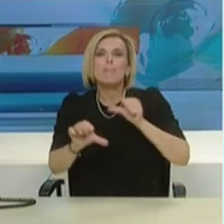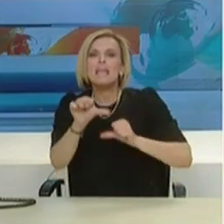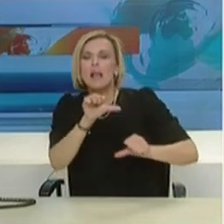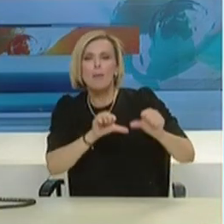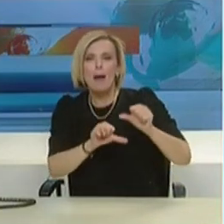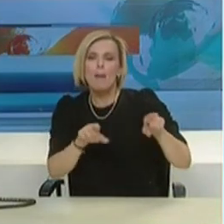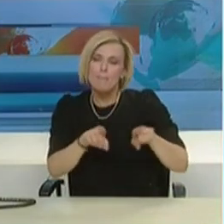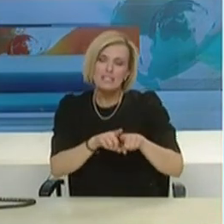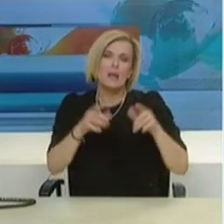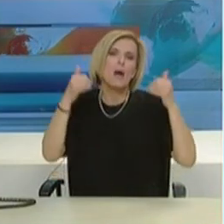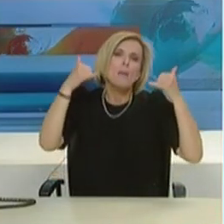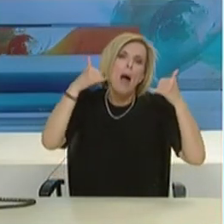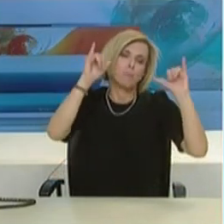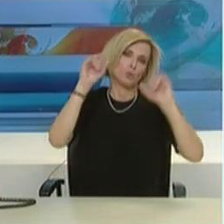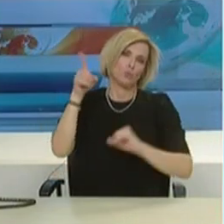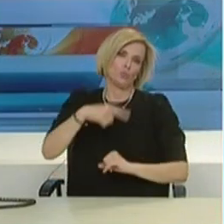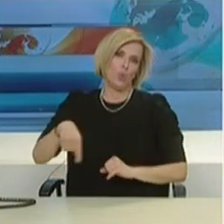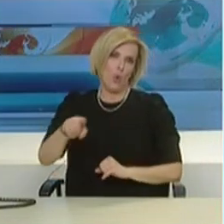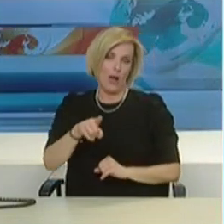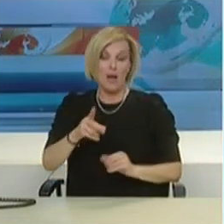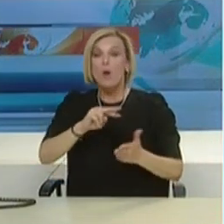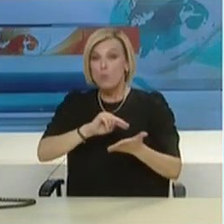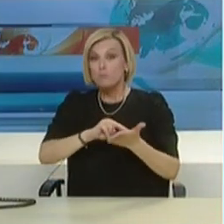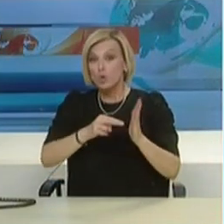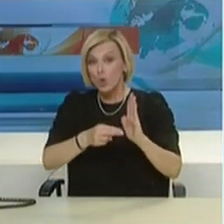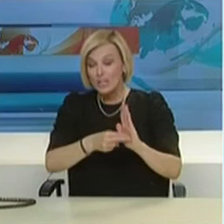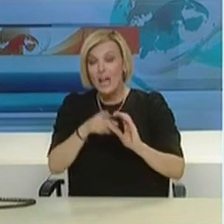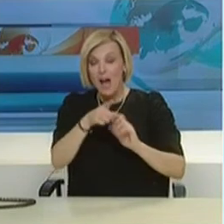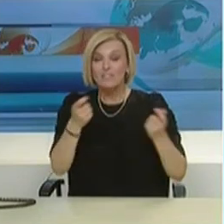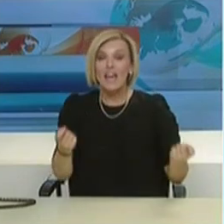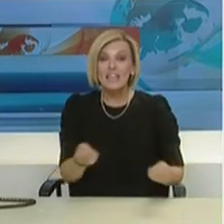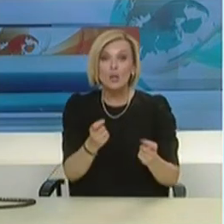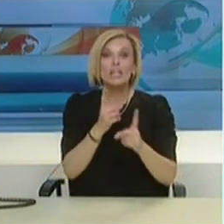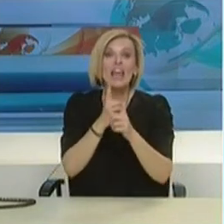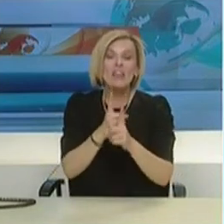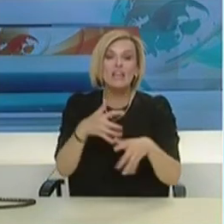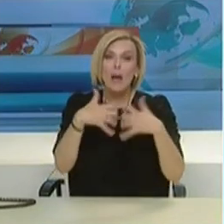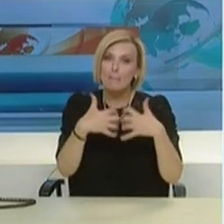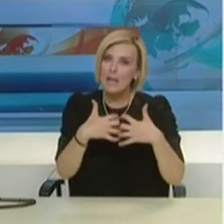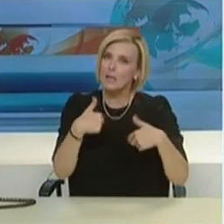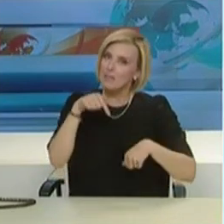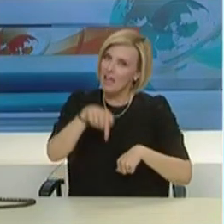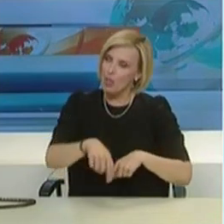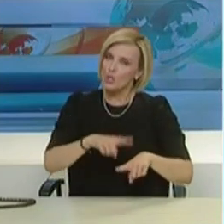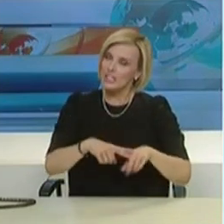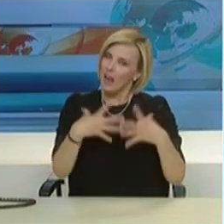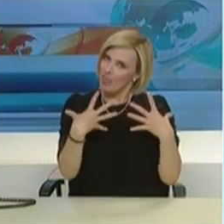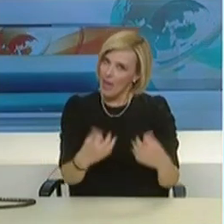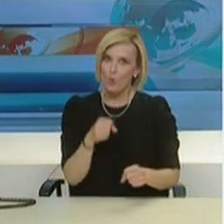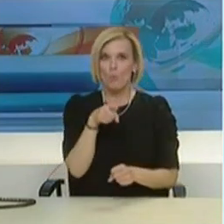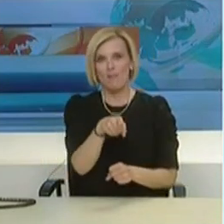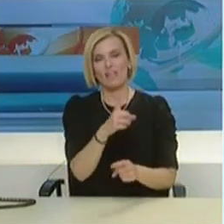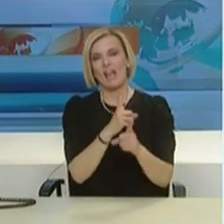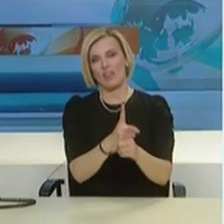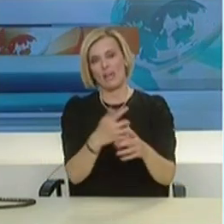τελικό μέτρο και χρειάζεται πάρα πολλή προσοχή να γίνεται με ειδικά μηχανήματα που τα έχουμε στην Ελλάδα. Έχει δοκιμαστεί σαν κόρες? Σε